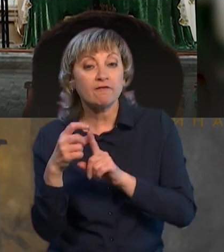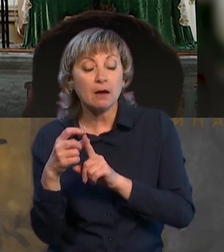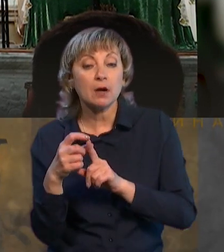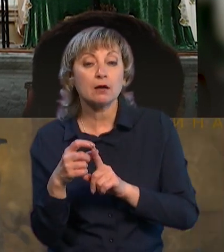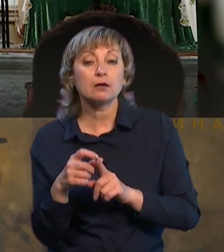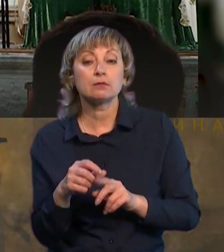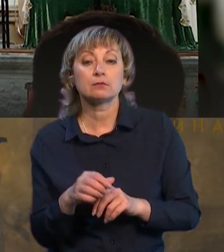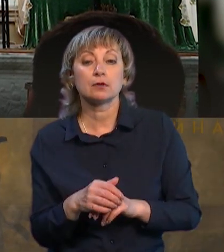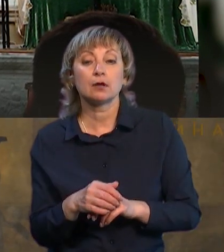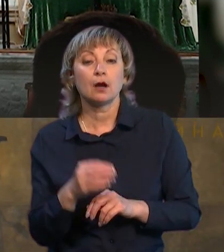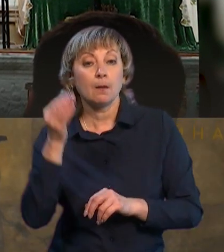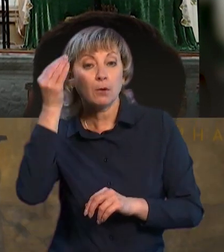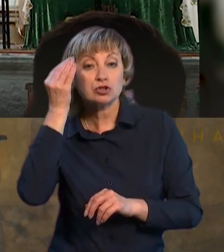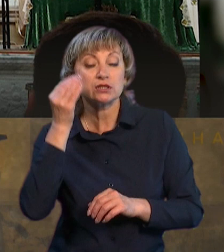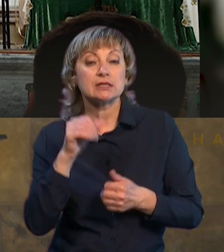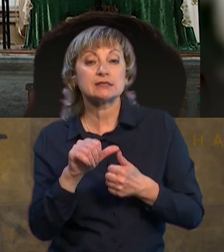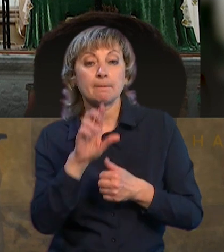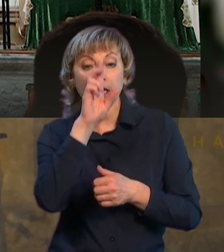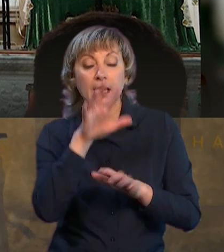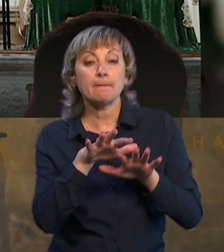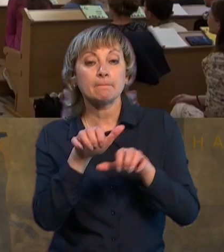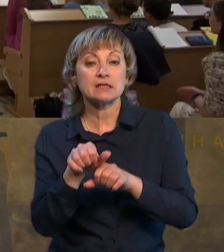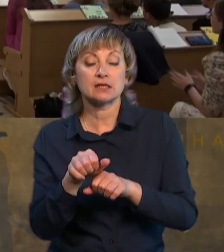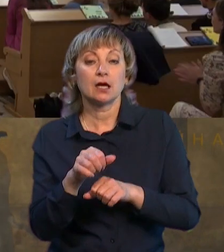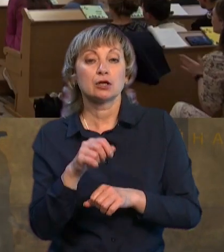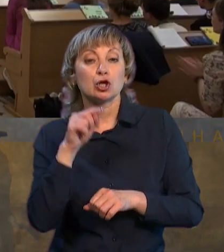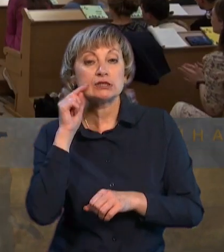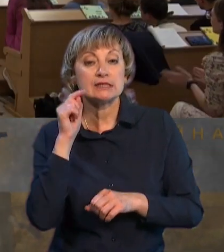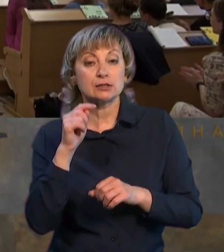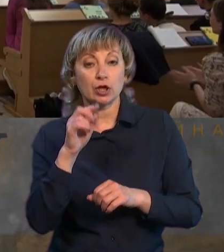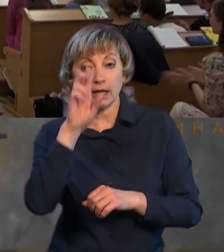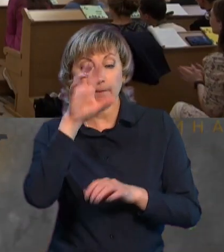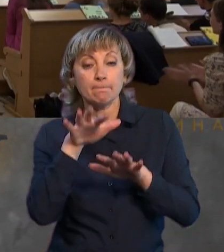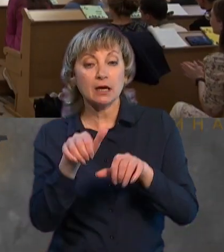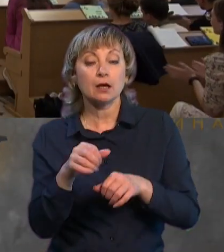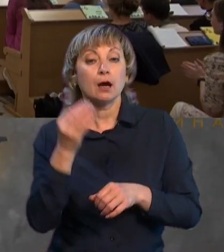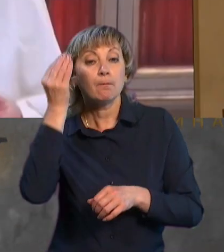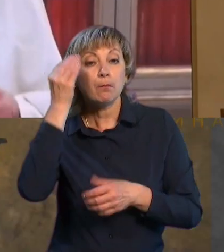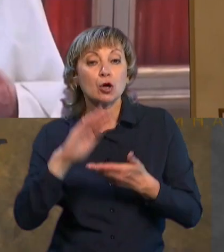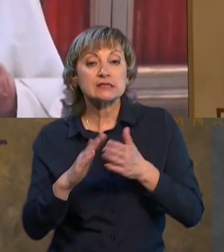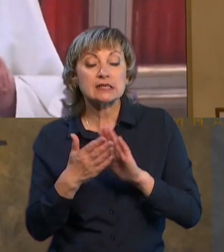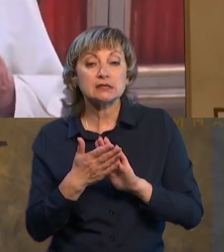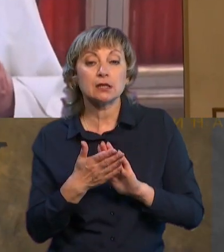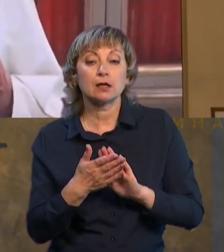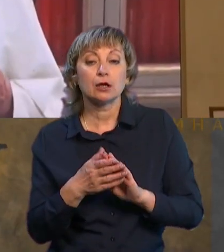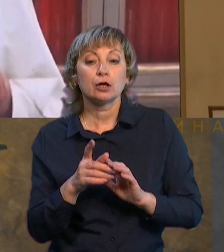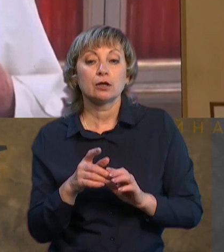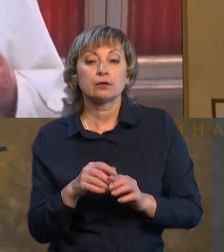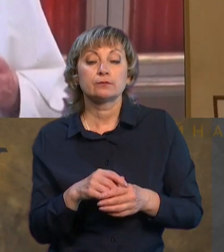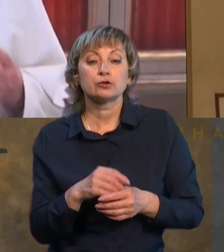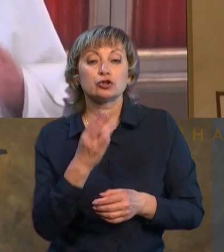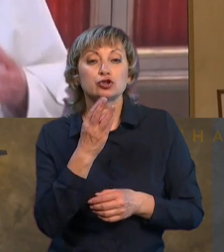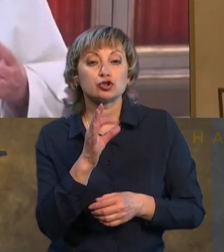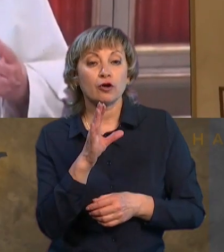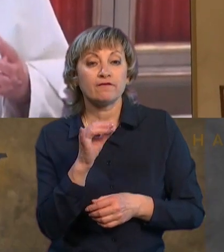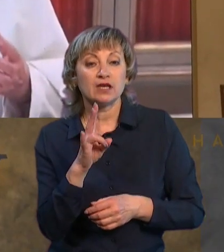і позицію саме імперських оці засіхання російської імперії, і позицію саме оцю шовіністичну. Пані